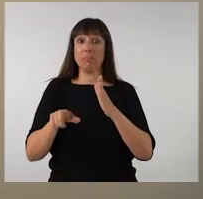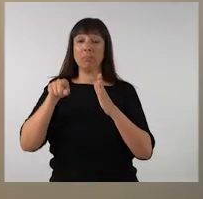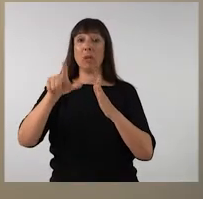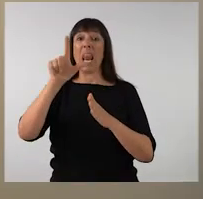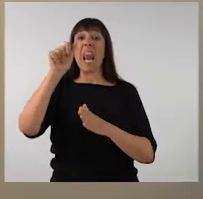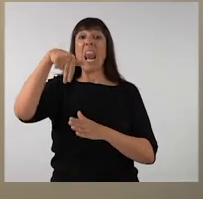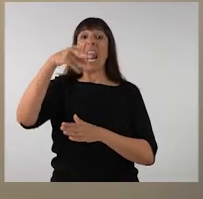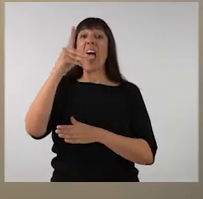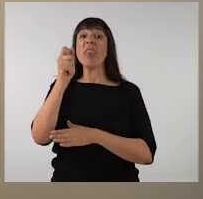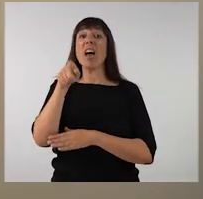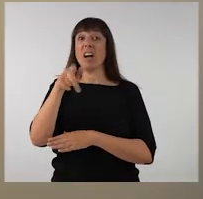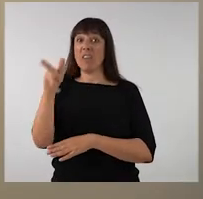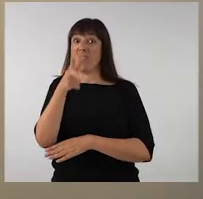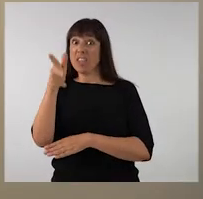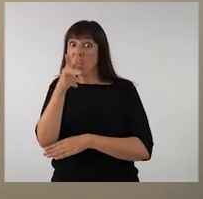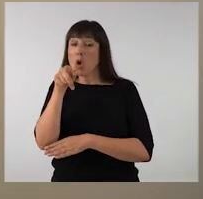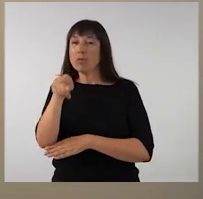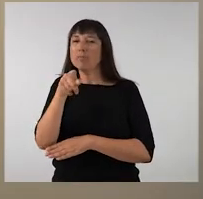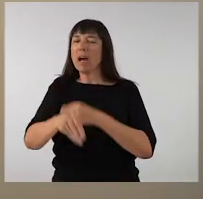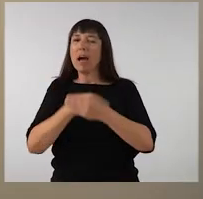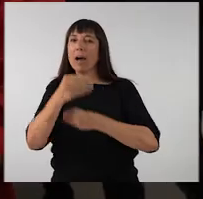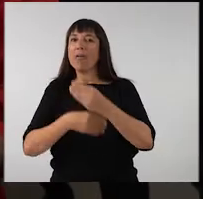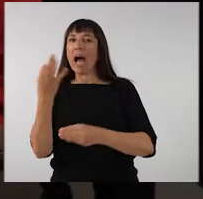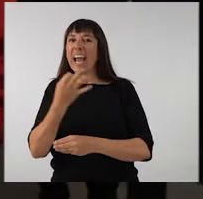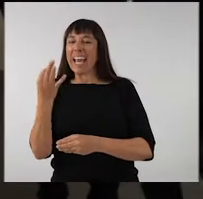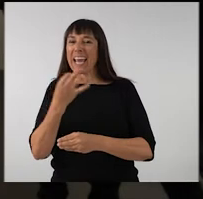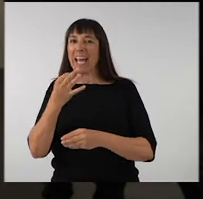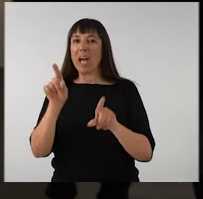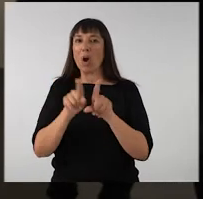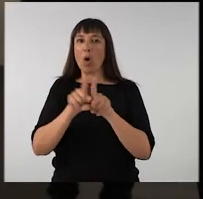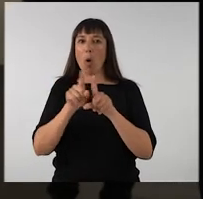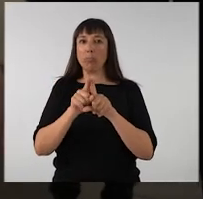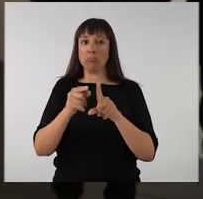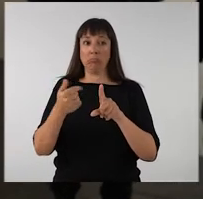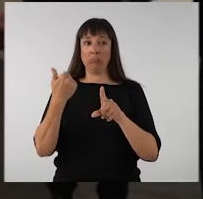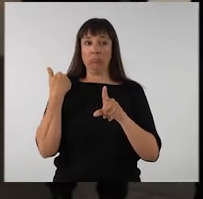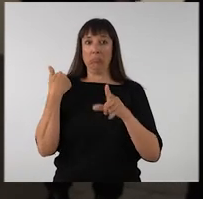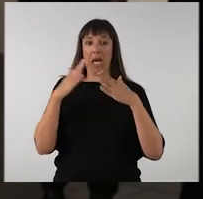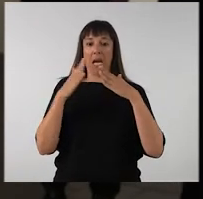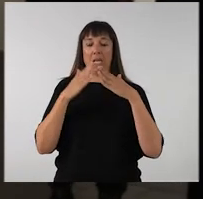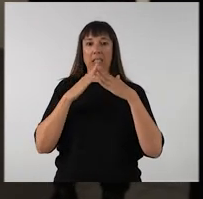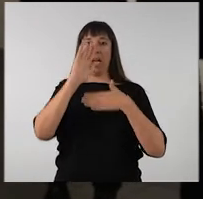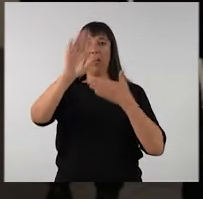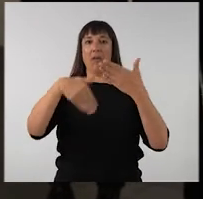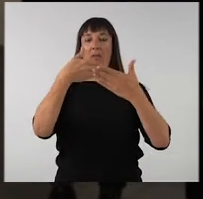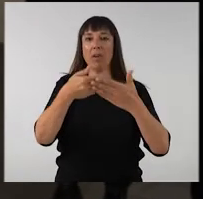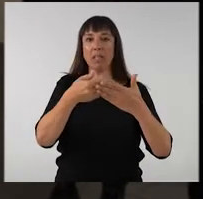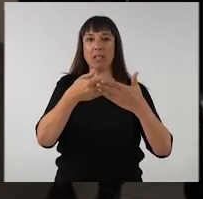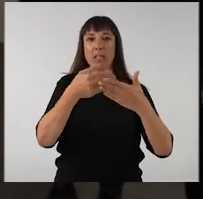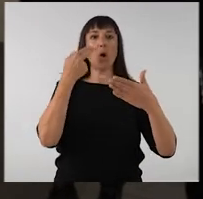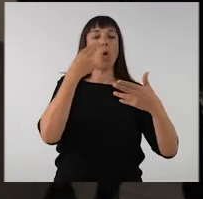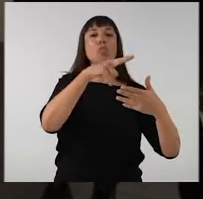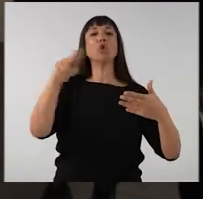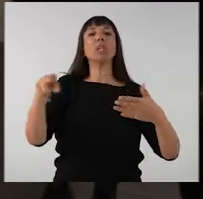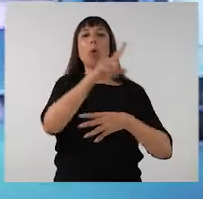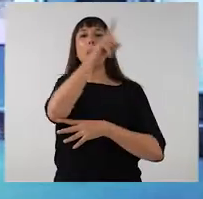el Fermín Jiménez Landa, que és l'autor d'aquest vídeo, decideix anar des de casa seva a